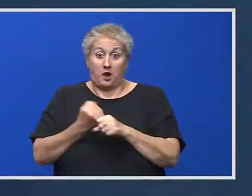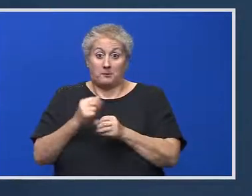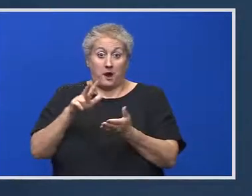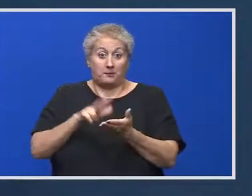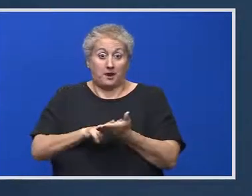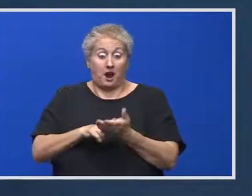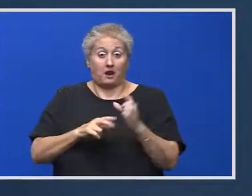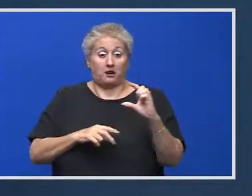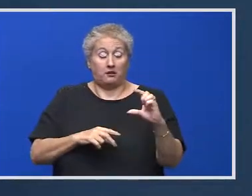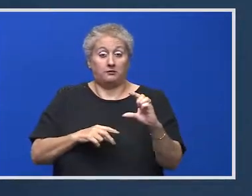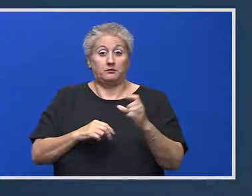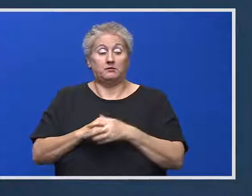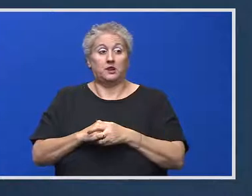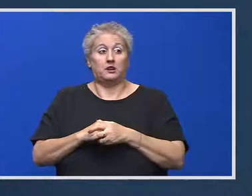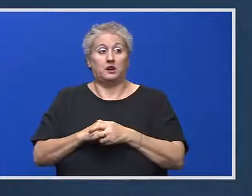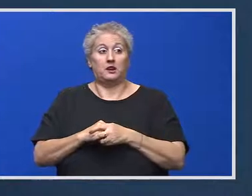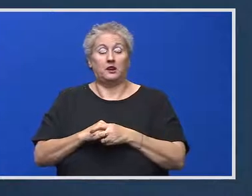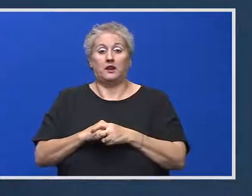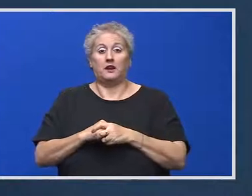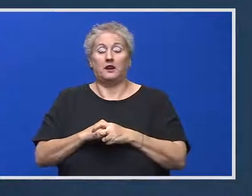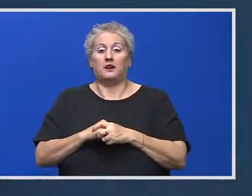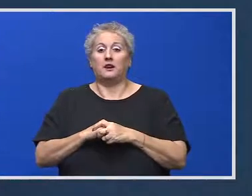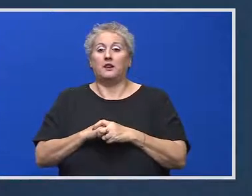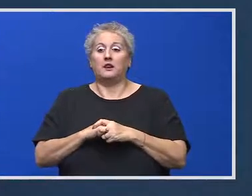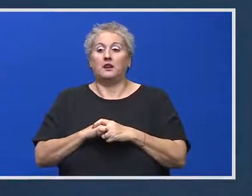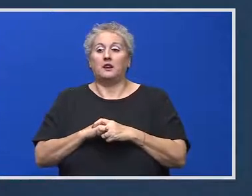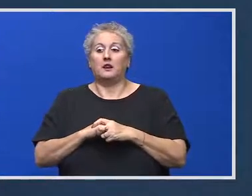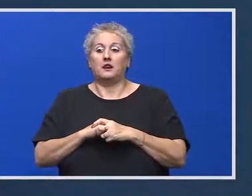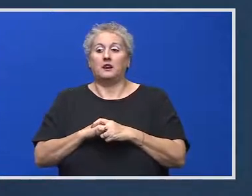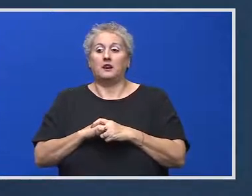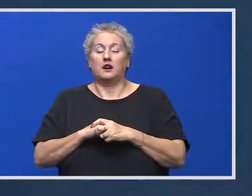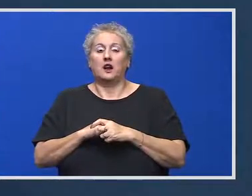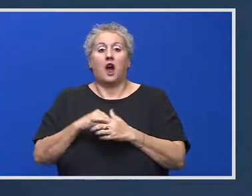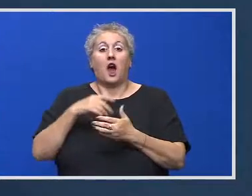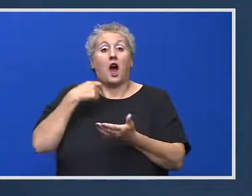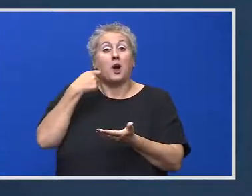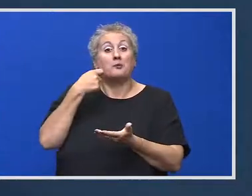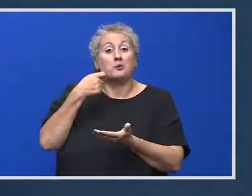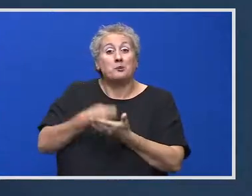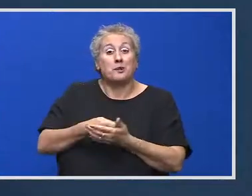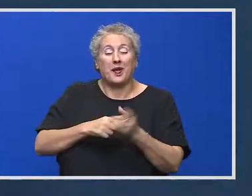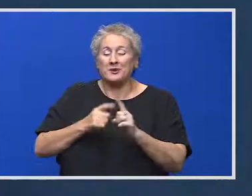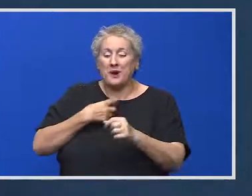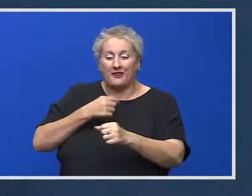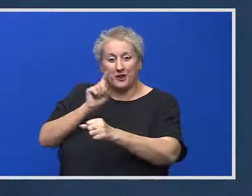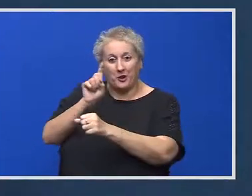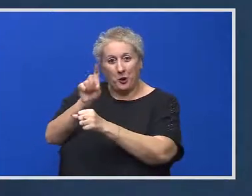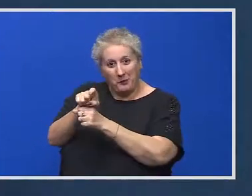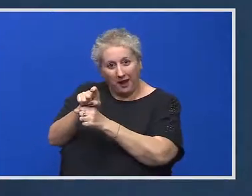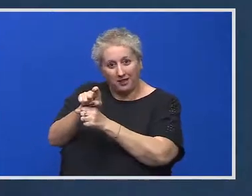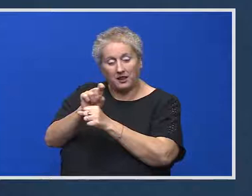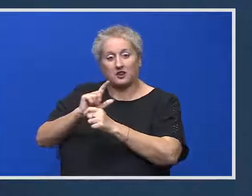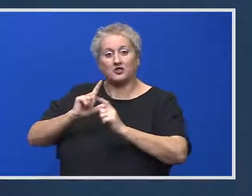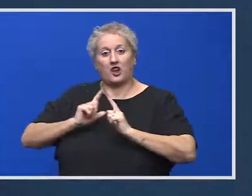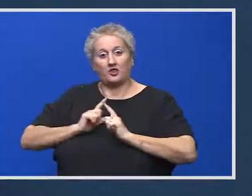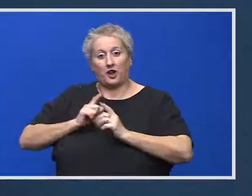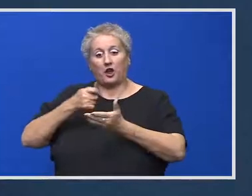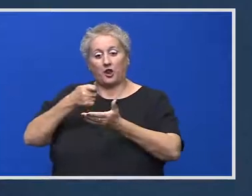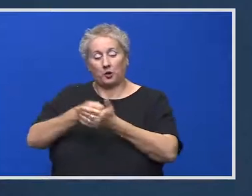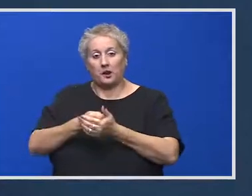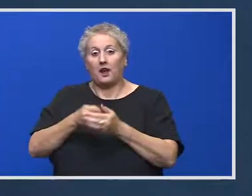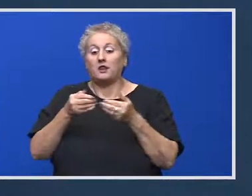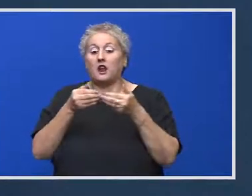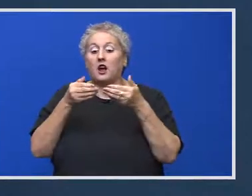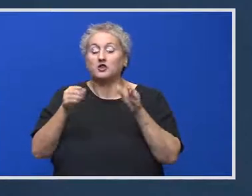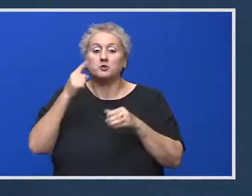de repede. Eu, cumva, am fost obligat să cumpărăm aceste doze. Nu ne-am cumpărat, sunt comandate. Aceste doze nu sunt pentru un an, sunt pentru mai mulți ani. Pentru că de